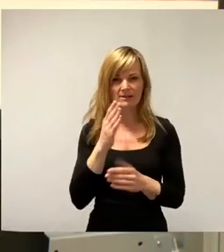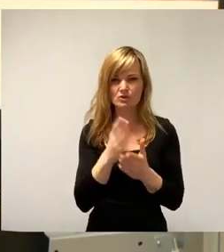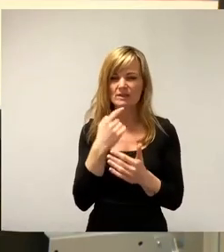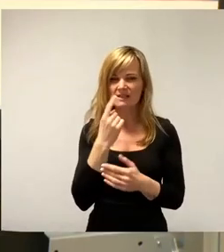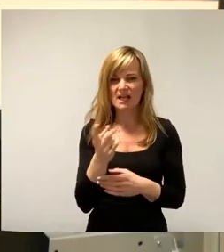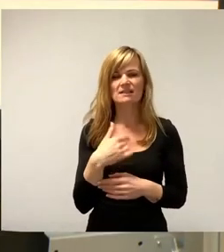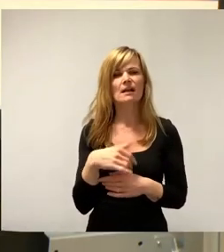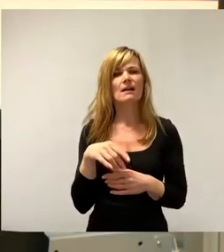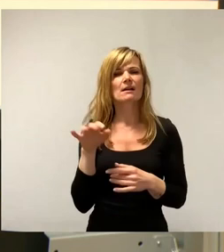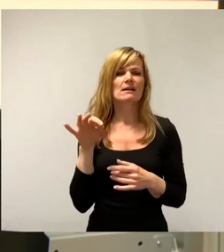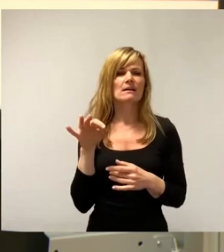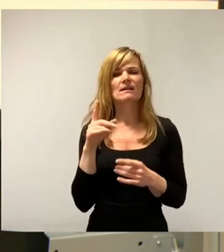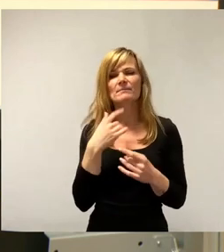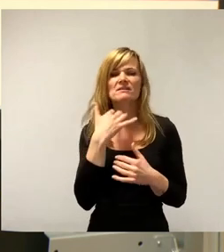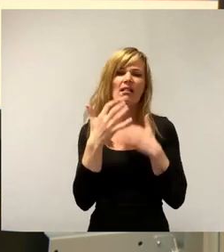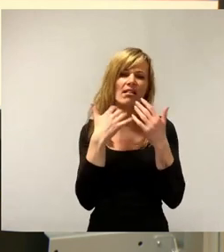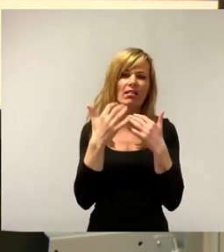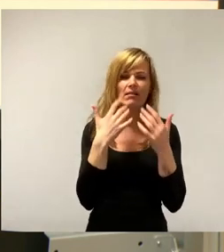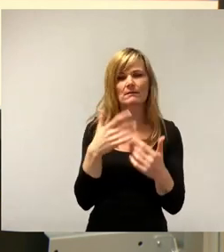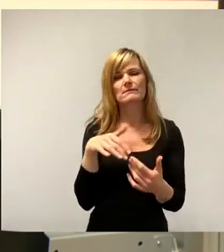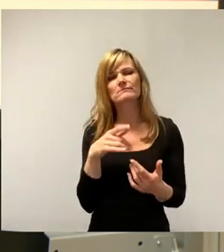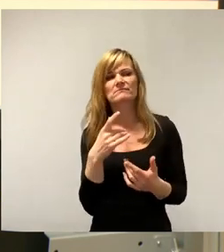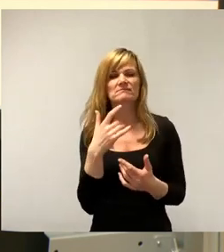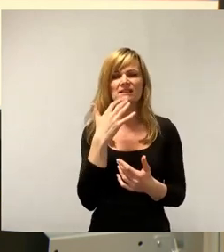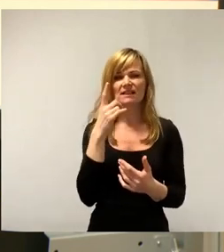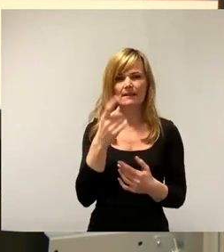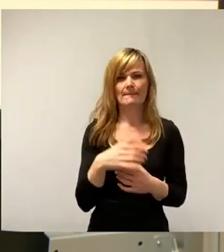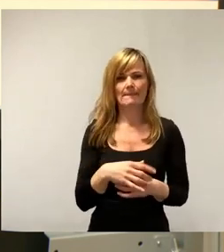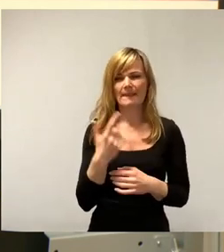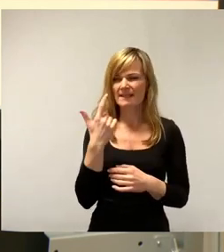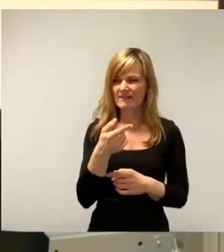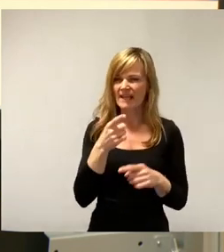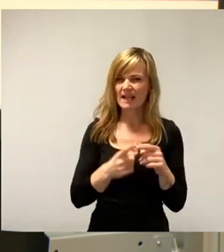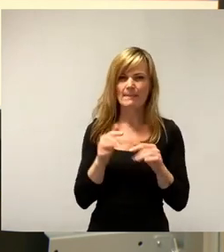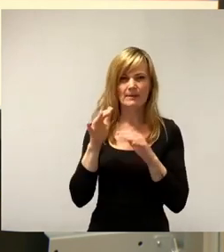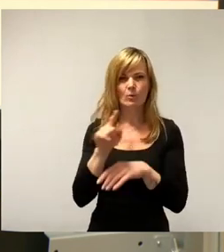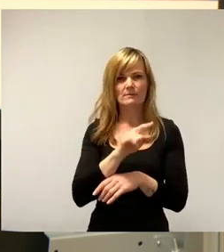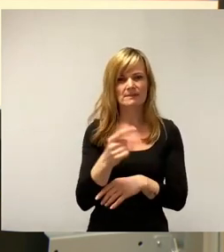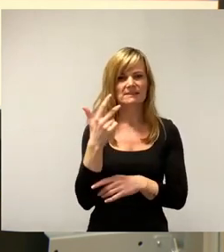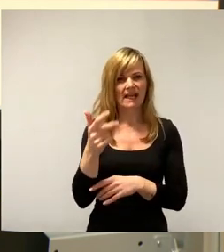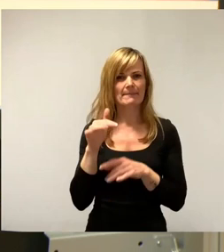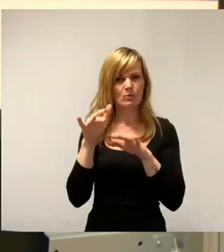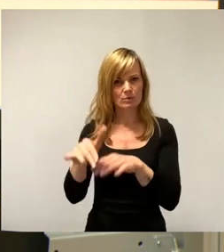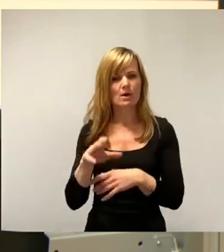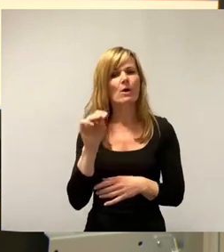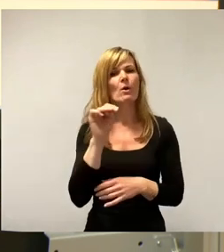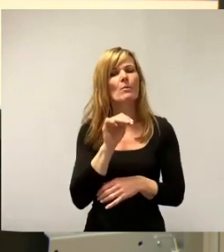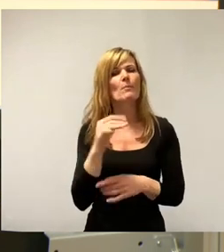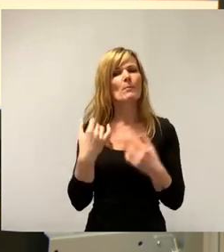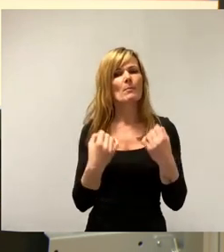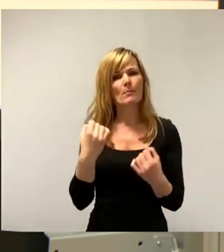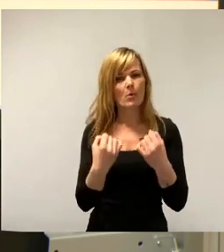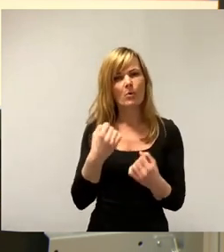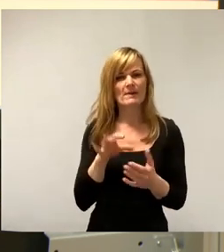Also ich vermag mich jetzt mal so zu erinnern, das sind zweieinhalb Millionen, ungefähr bis drei Millionen, die die Mobi-Welt betreffen. Also ganz so